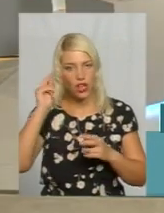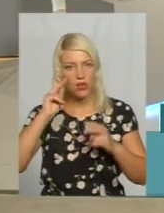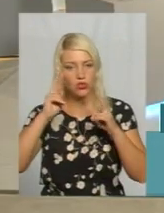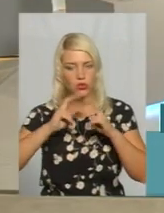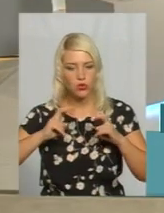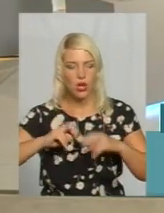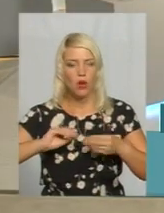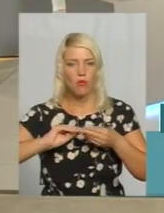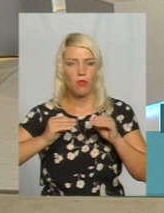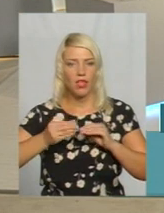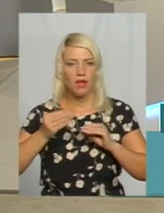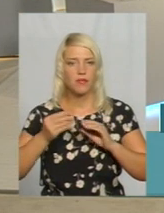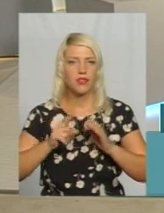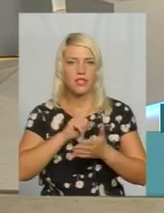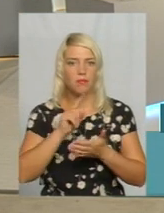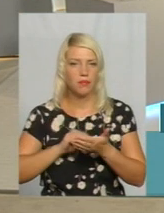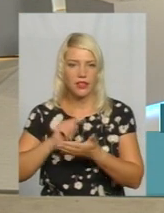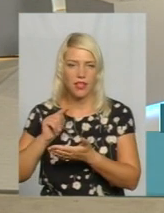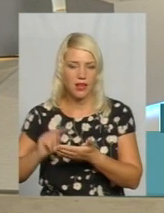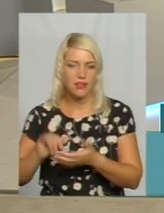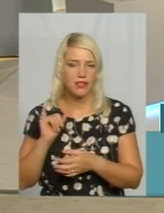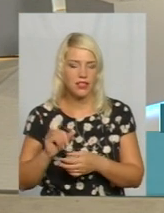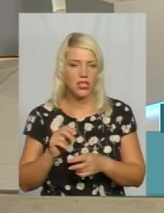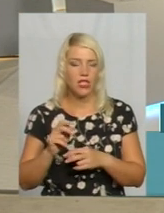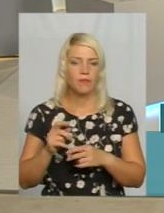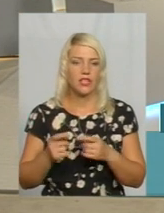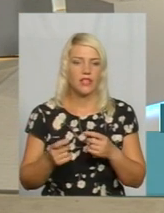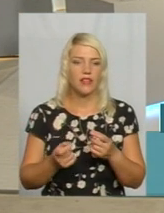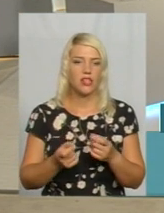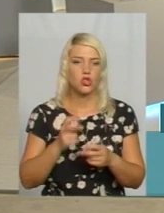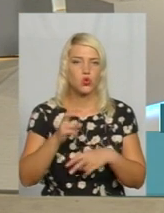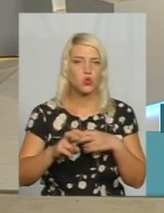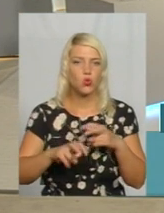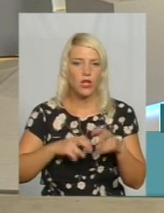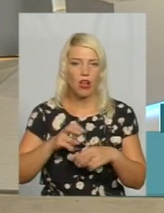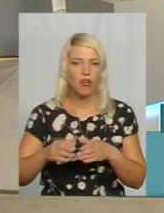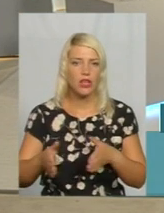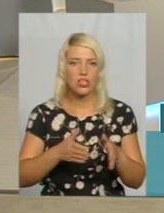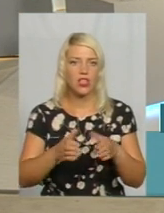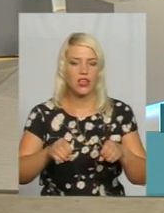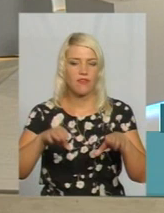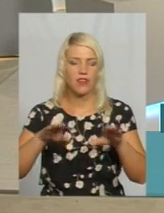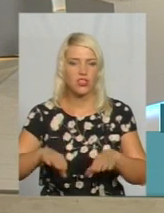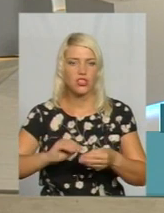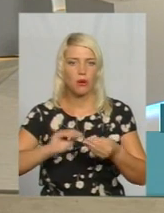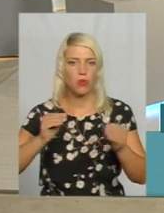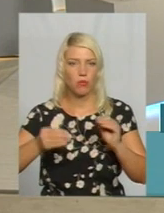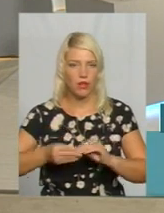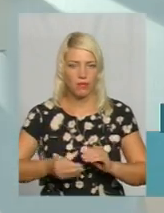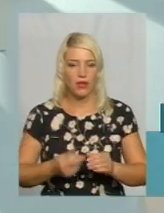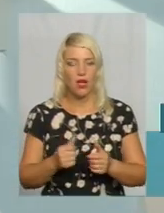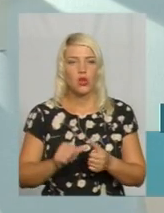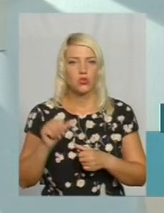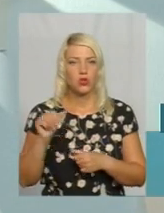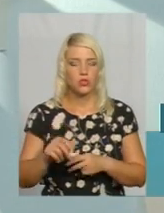зокрема, білі плями, і шукають шляхи вирішення цих проблем. Зокрема, розглядається і